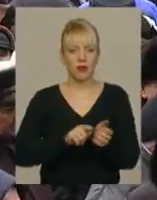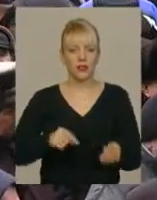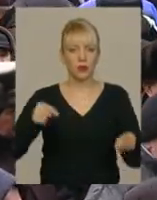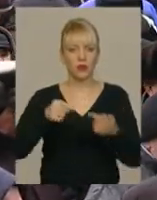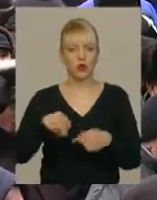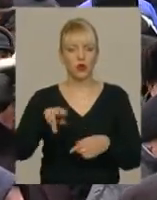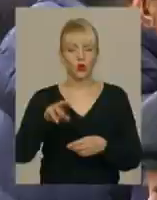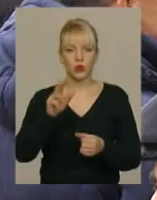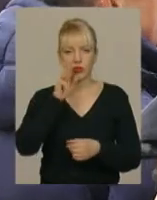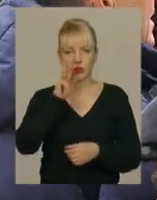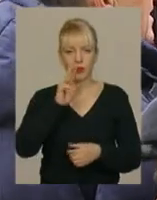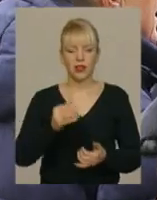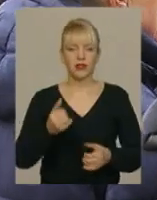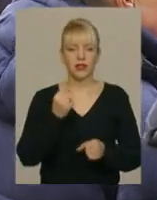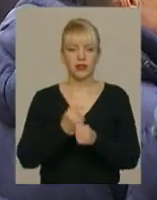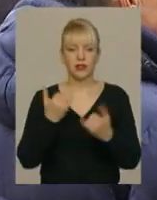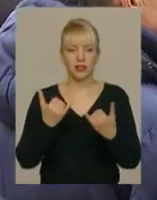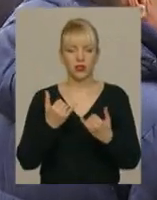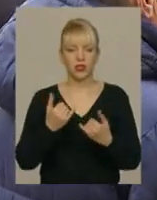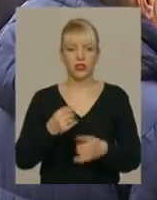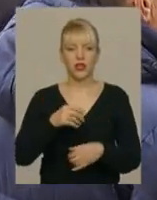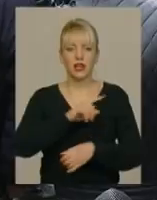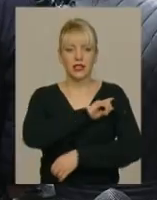забезпечення діючих працівників силових структур.